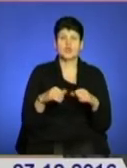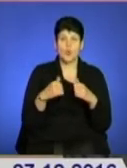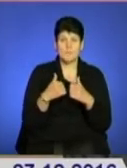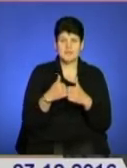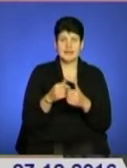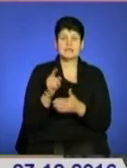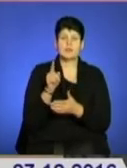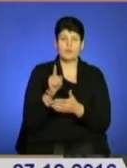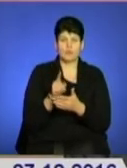повинен відреагувати.